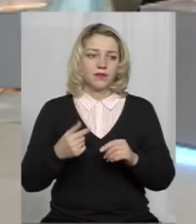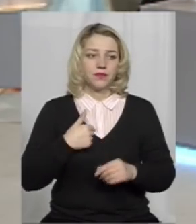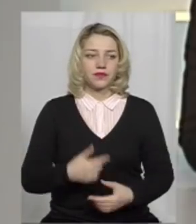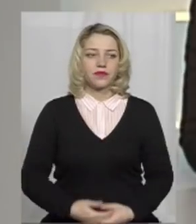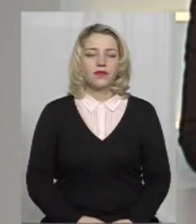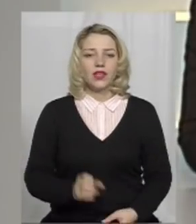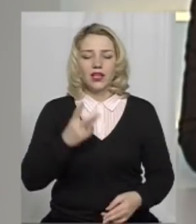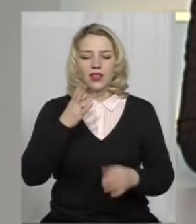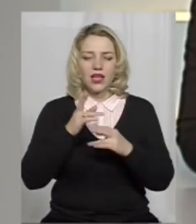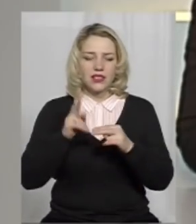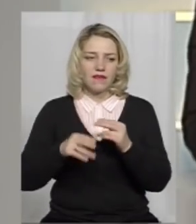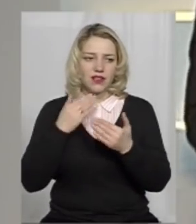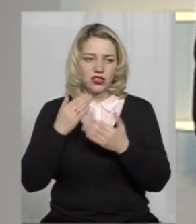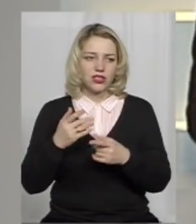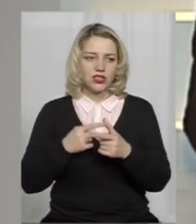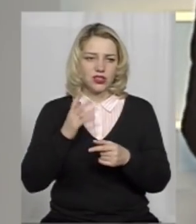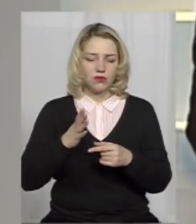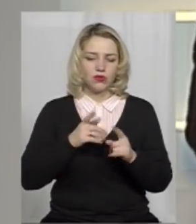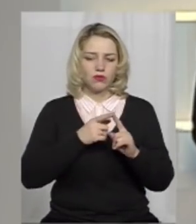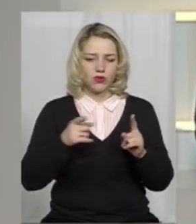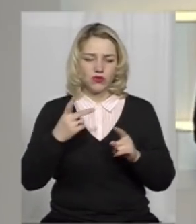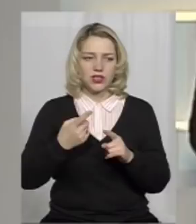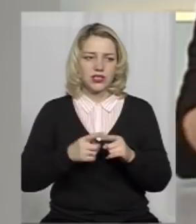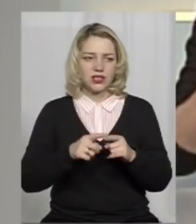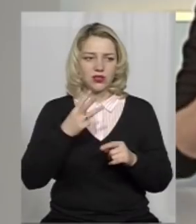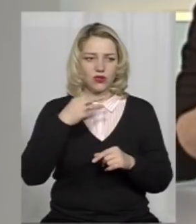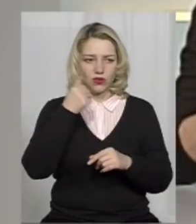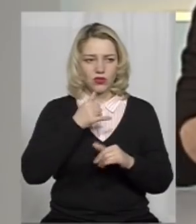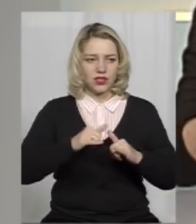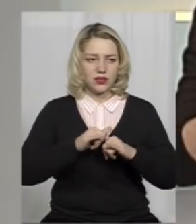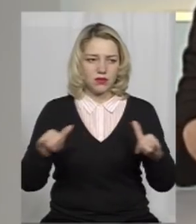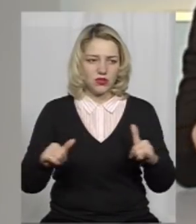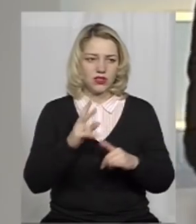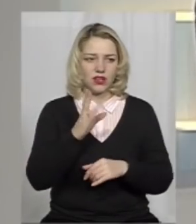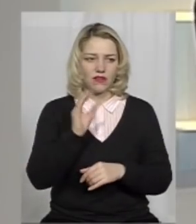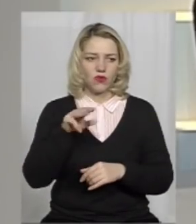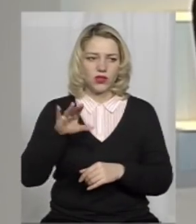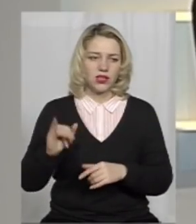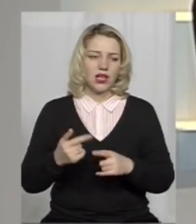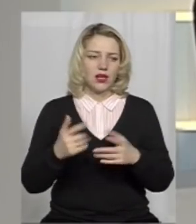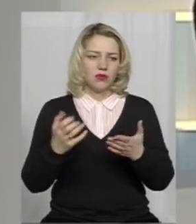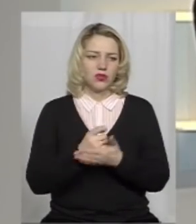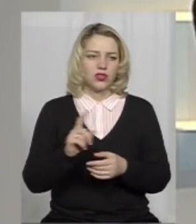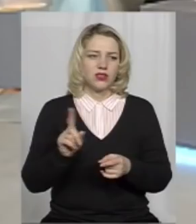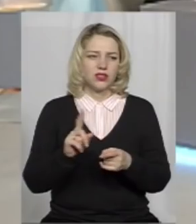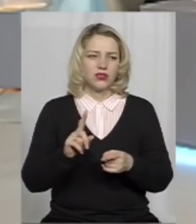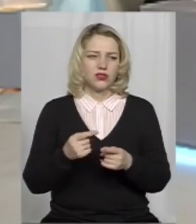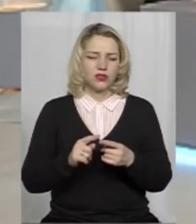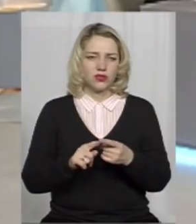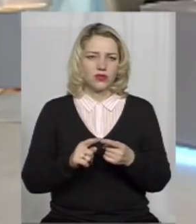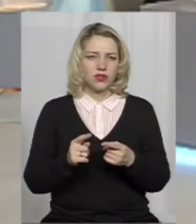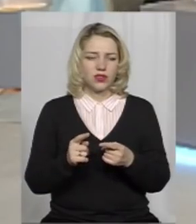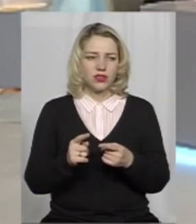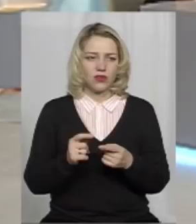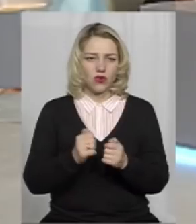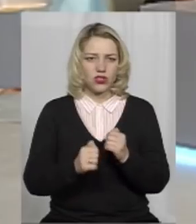І буквально на завершення, чи будуть впродовж цих трьох років збільшуватись, розширюватись квоти? Бо все ж таки зараз виходить десь кожен сотий. Так,